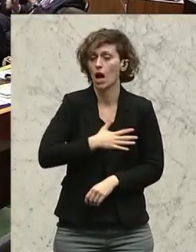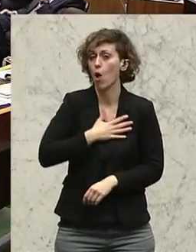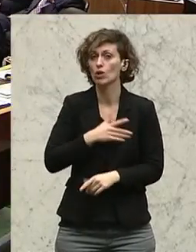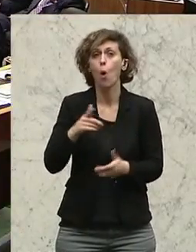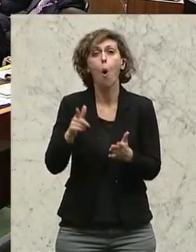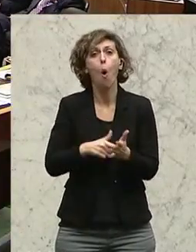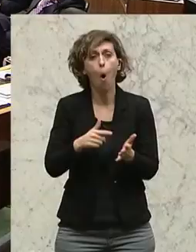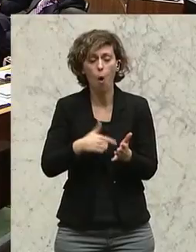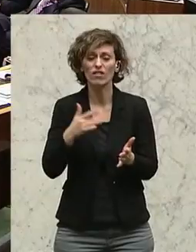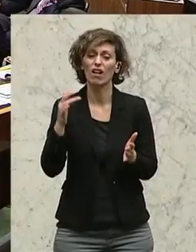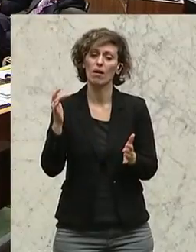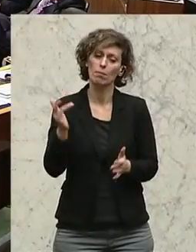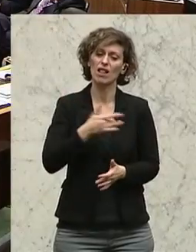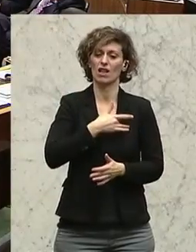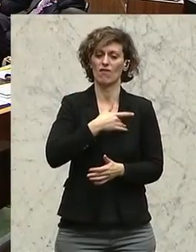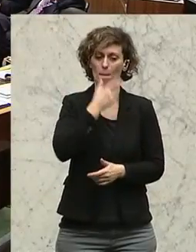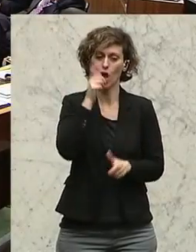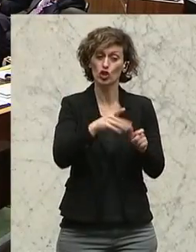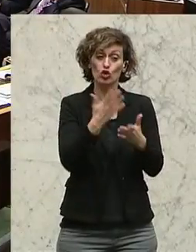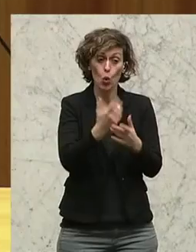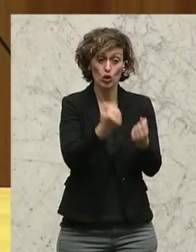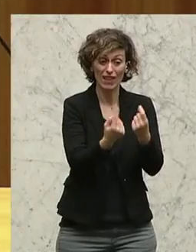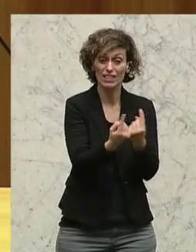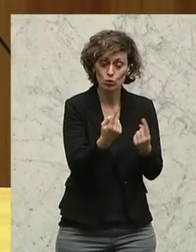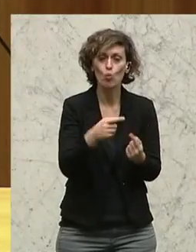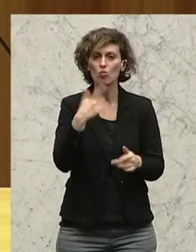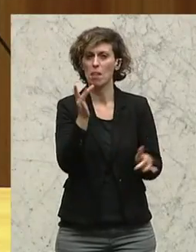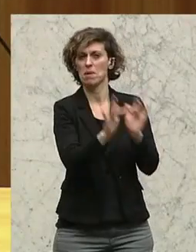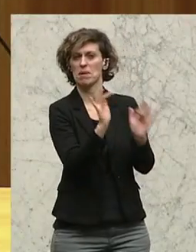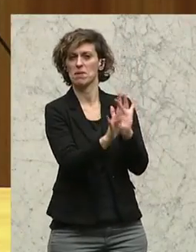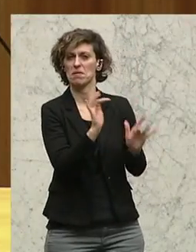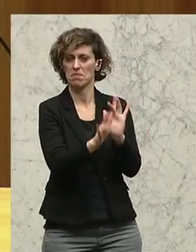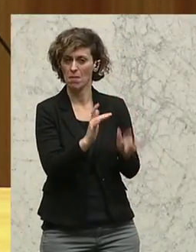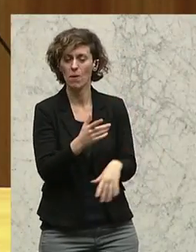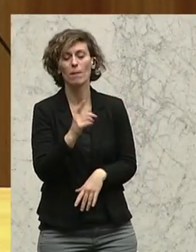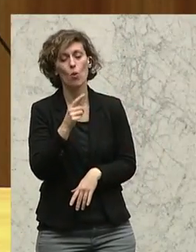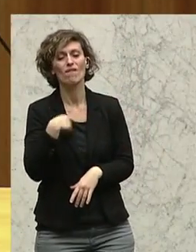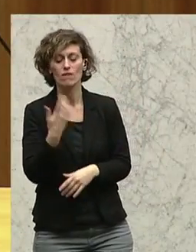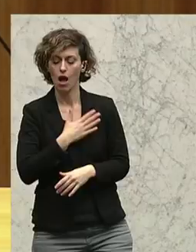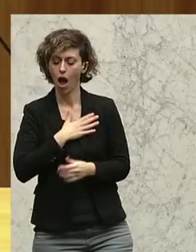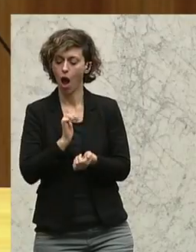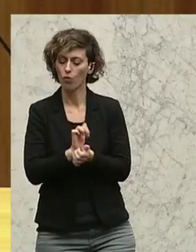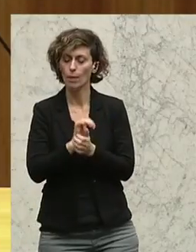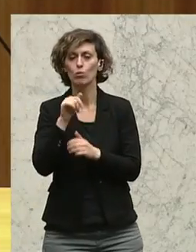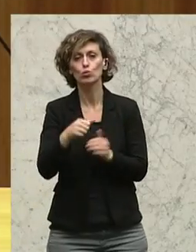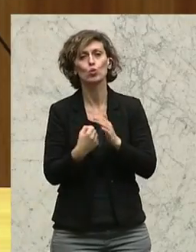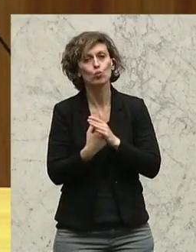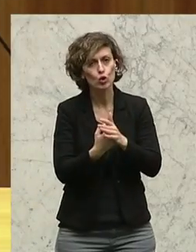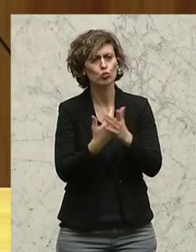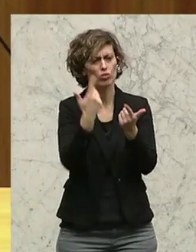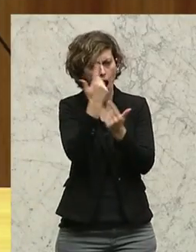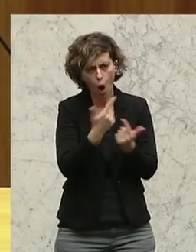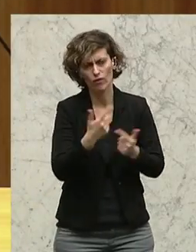trifft, die sowieso schon in einer schwierigen Lage sind und von daher haben wir einfach die Aufgabe, sie zu unterstützen und aufzuklären.